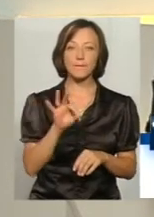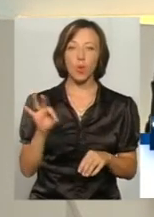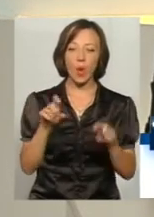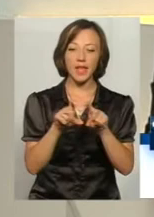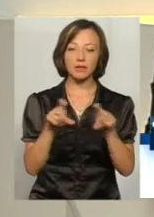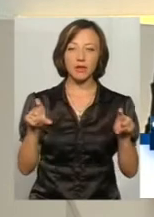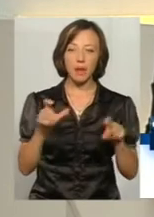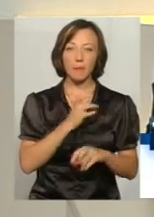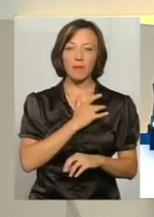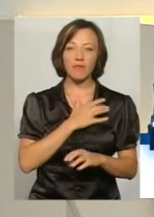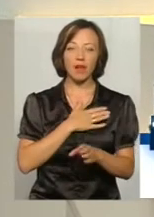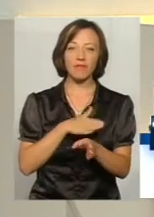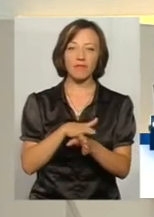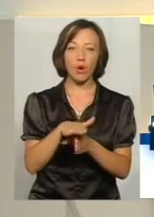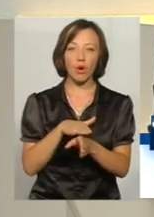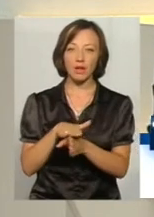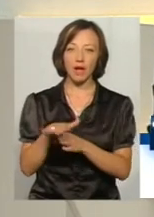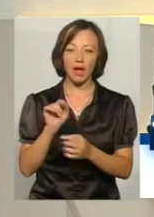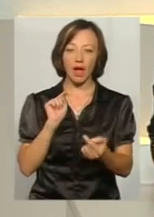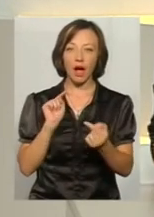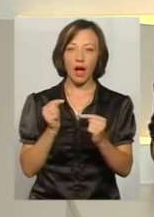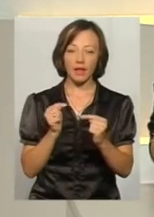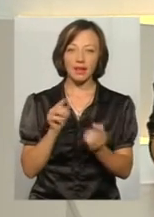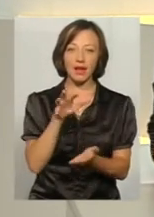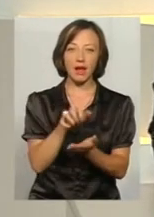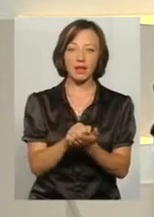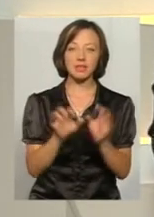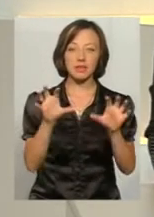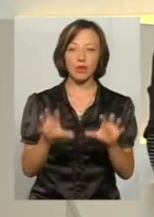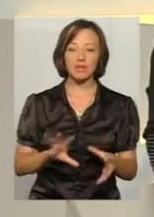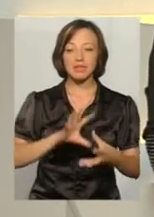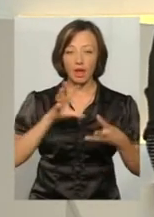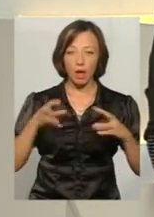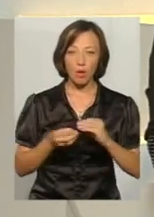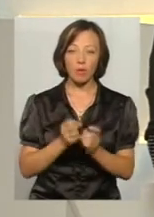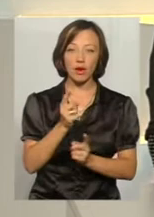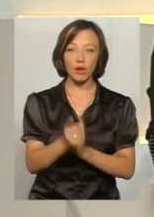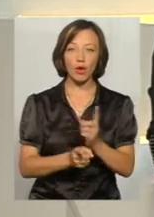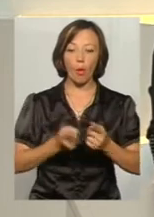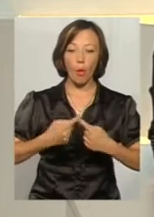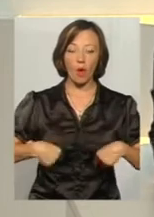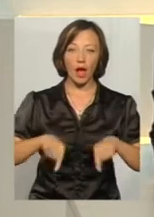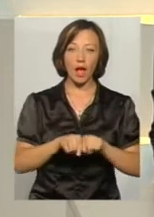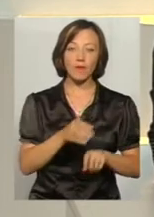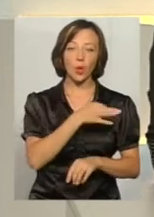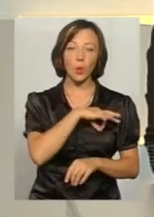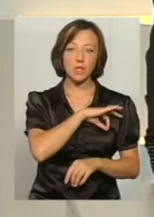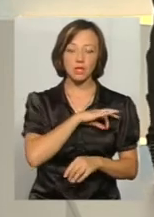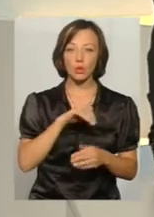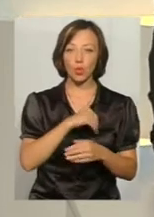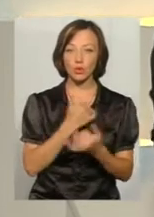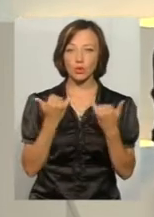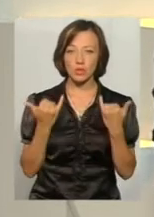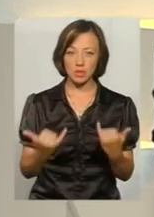приватних виконавців та антирейдерський закон і загалом реформування органів юстиції. І хочу вже